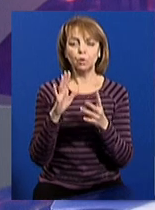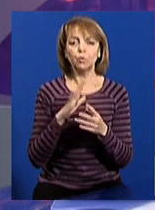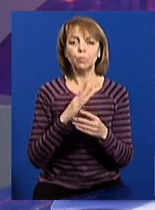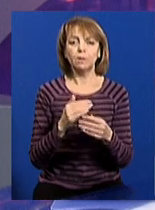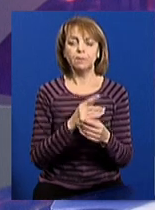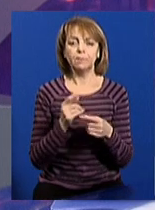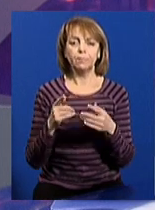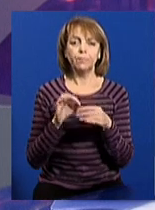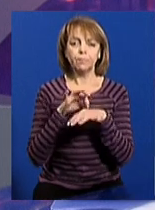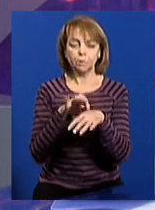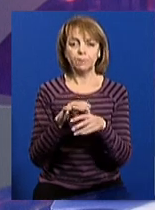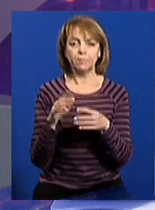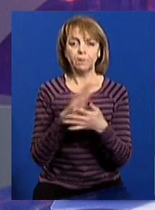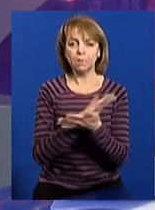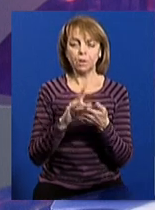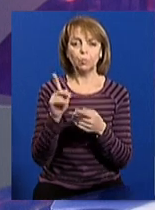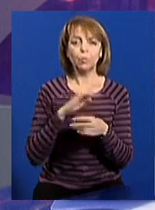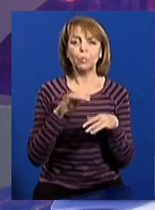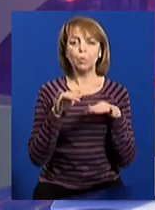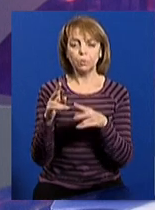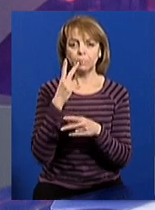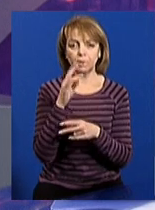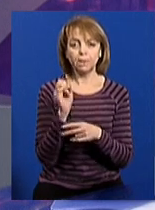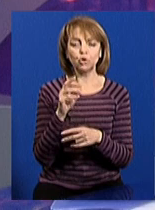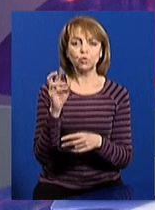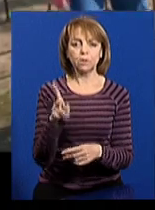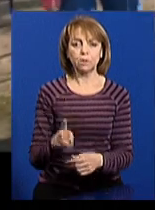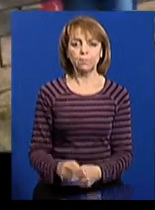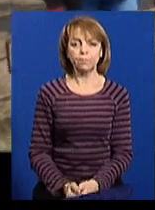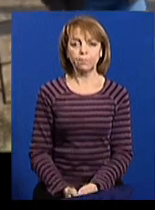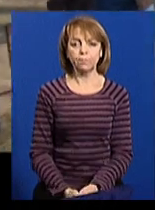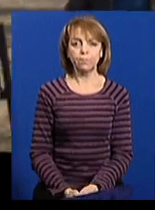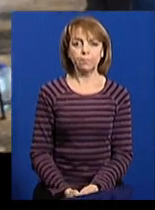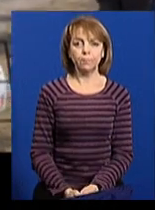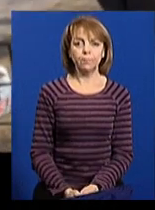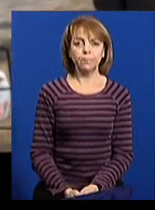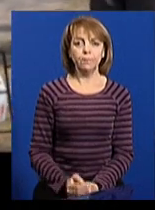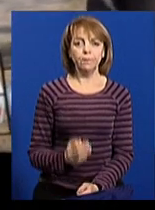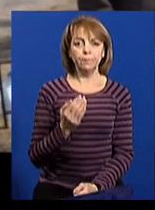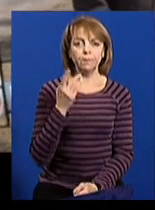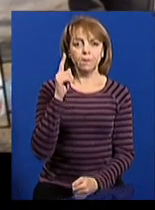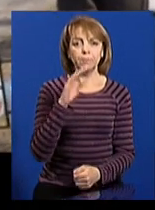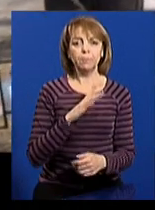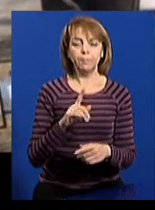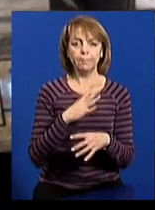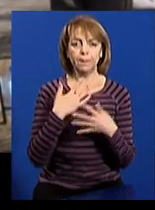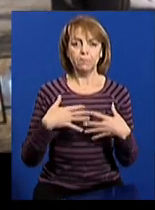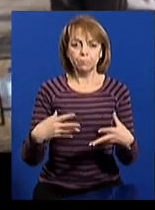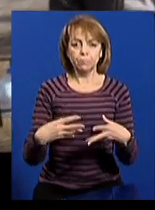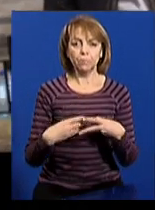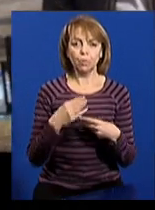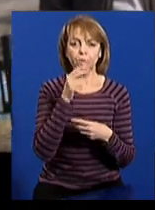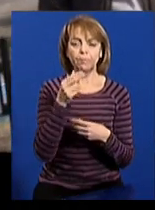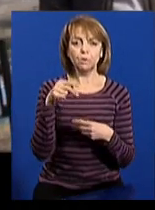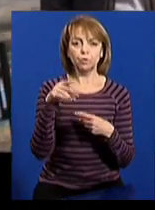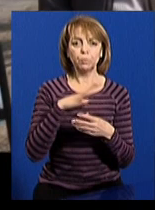прибирання та як воно проходило, бачила Надія Шостак. Ви знаєте, ми були приємно вражені, коли підійшли, тут вже